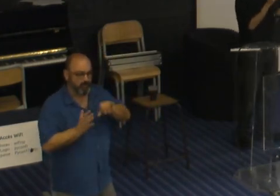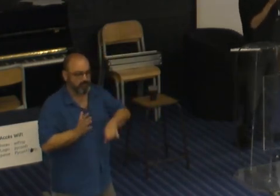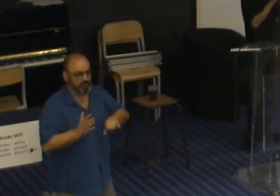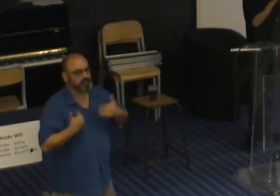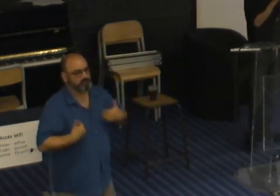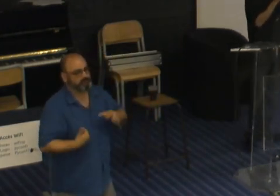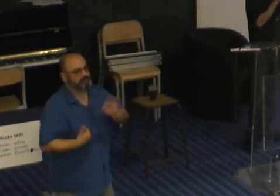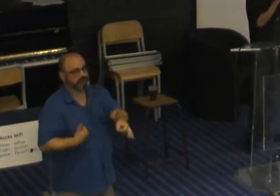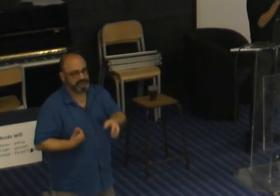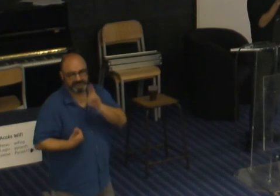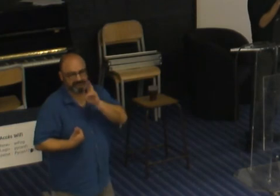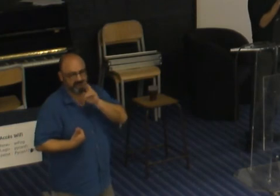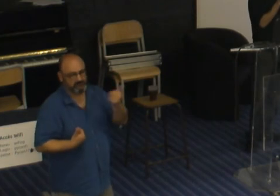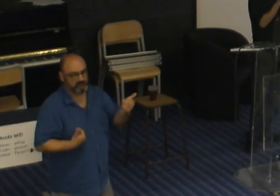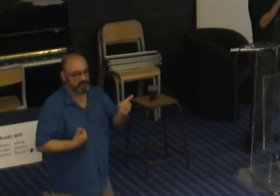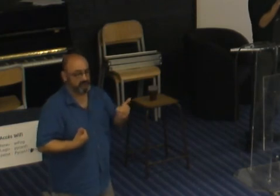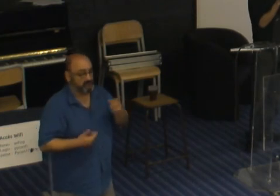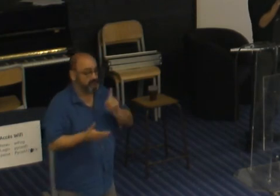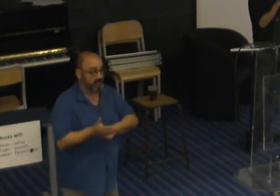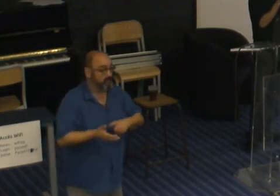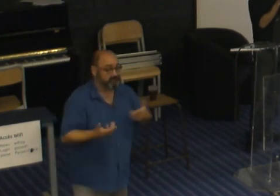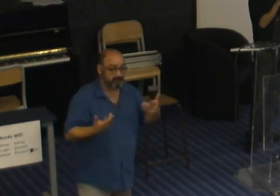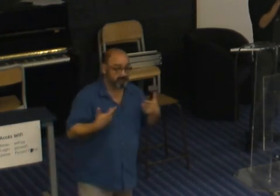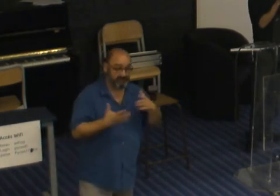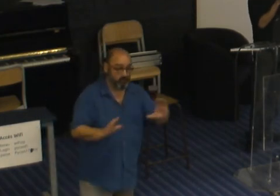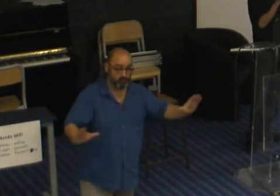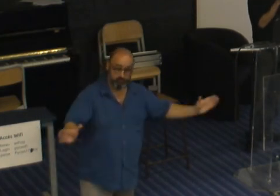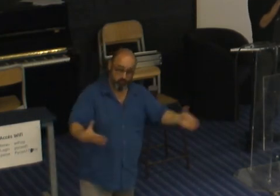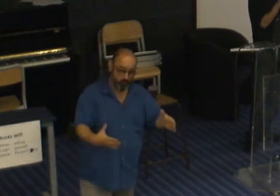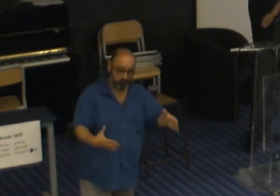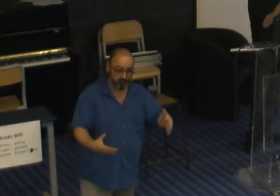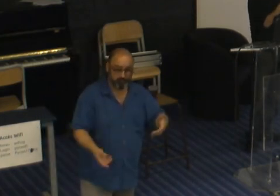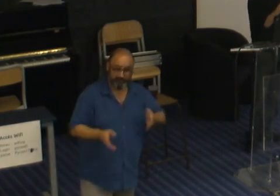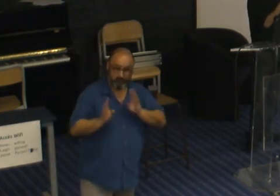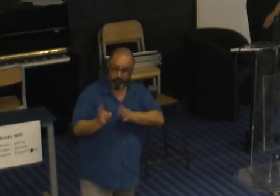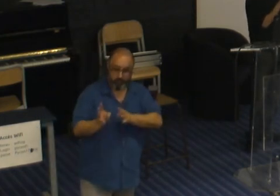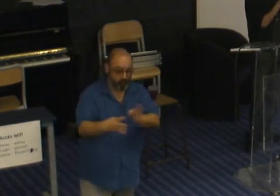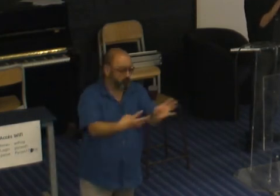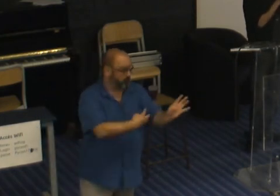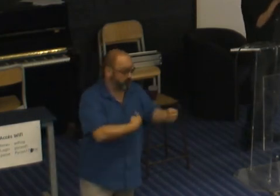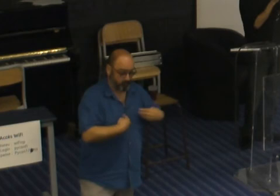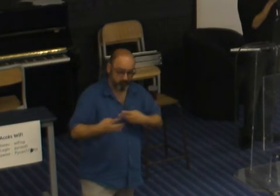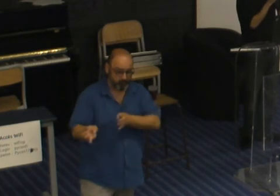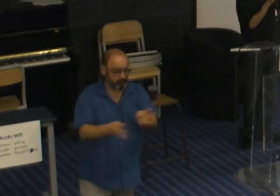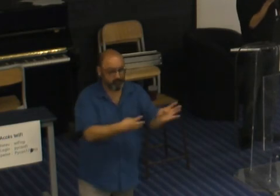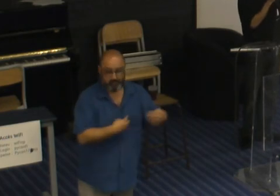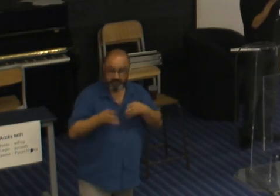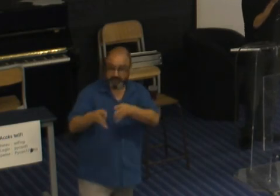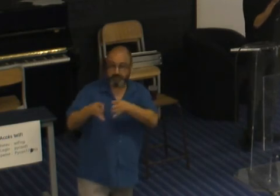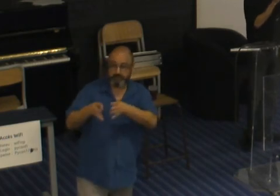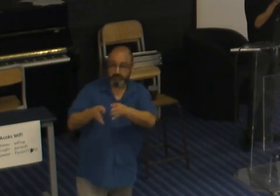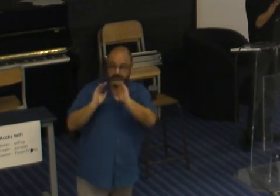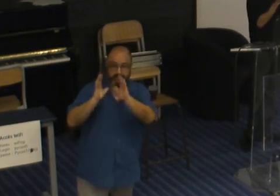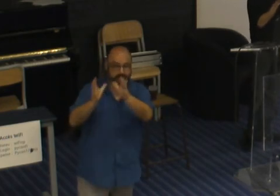c'est qu'en fait bah quand on est dans un groupe et qu'on veut se moquer bah on se moque de tout le monde en fait faut pas juste se moquer des mêmes